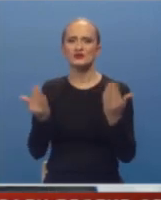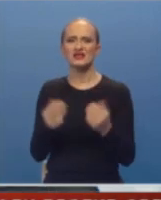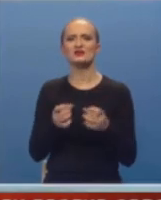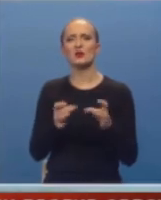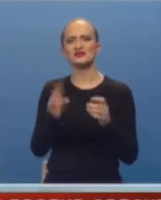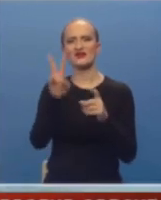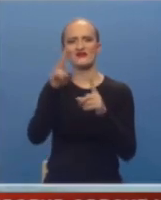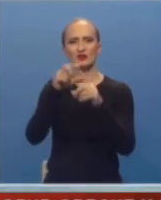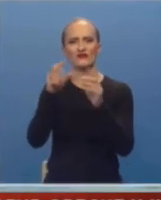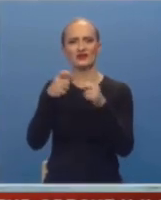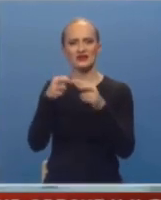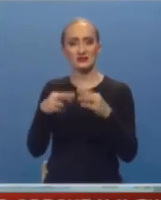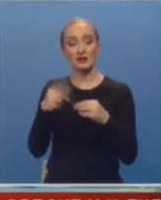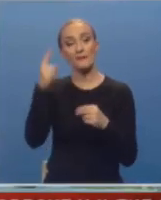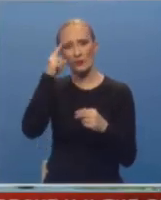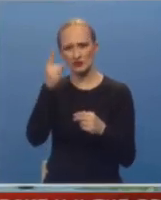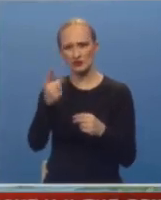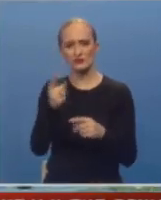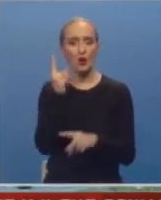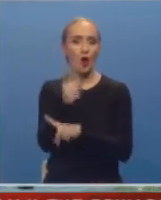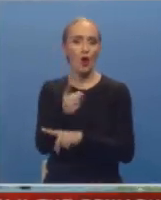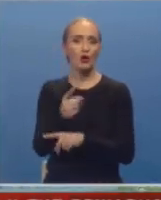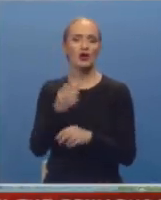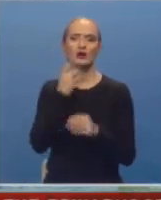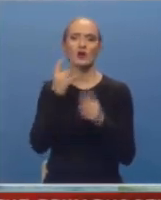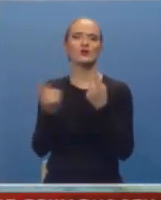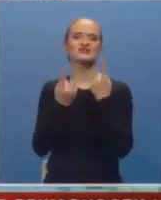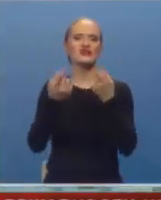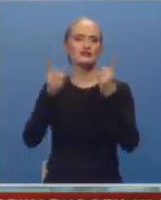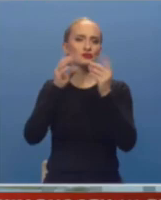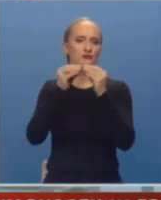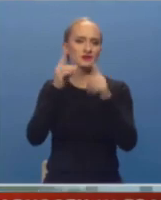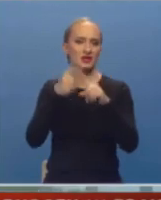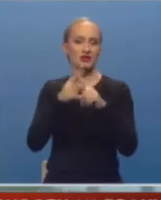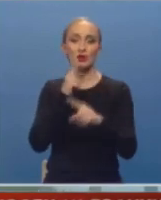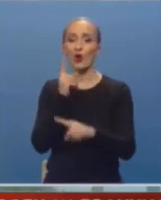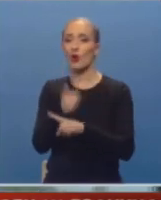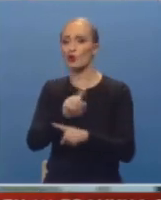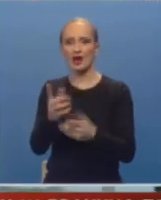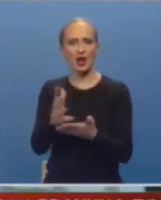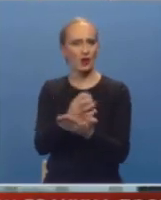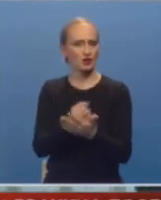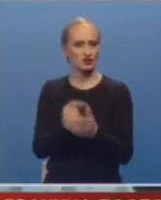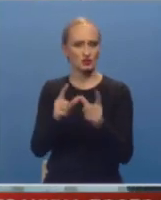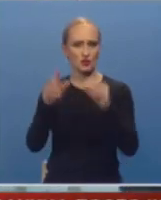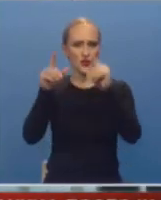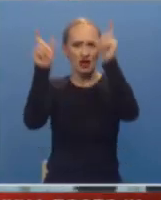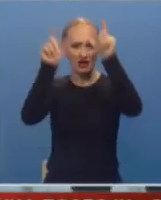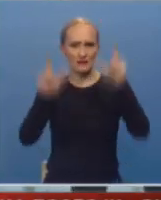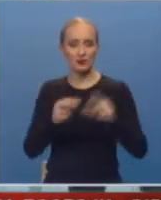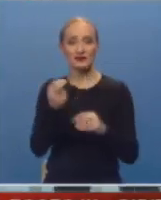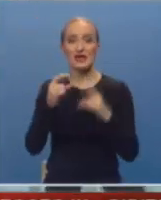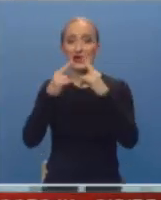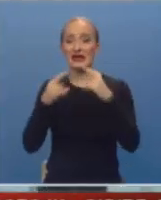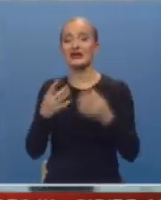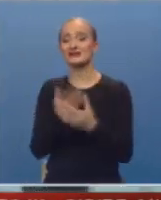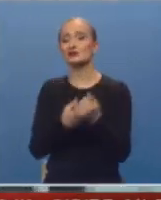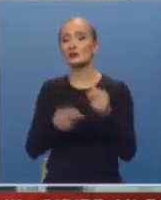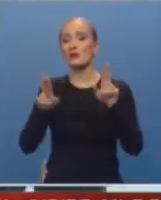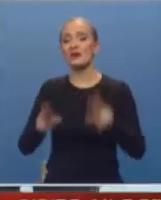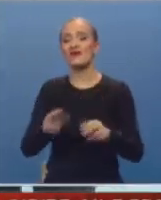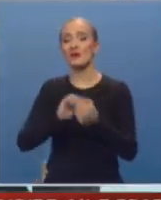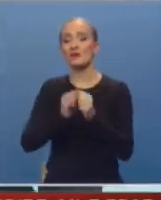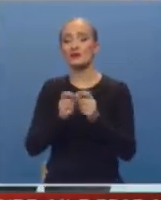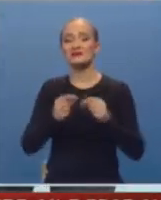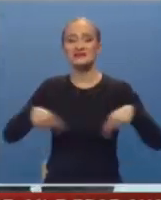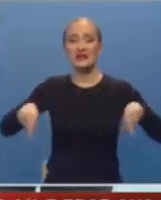vidodansku. Podsjećamo, odlukom Krnjegustavnog suda BiH, čije se odluke ne primjenju u Republici Srpskoj, grad je izgubio pravnu bitku